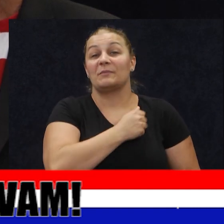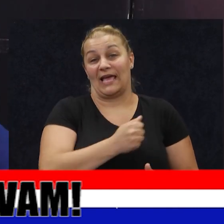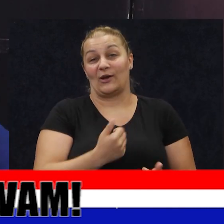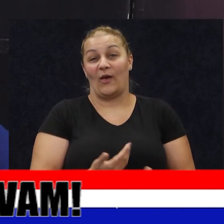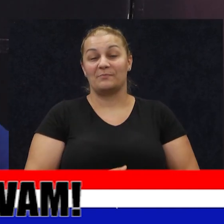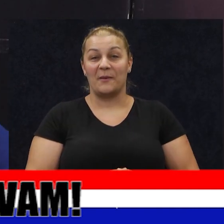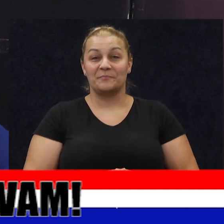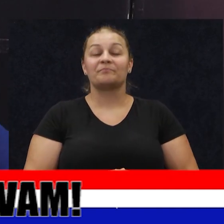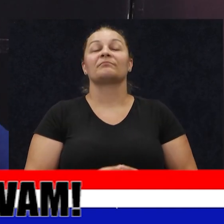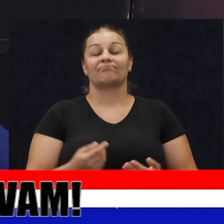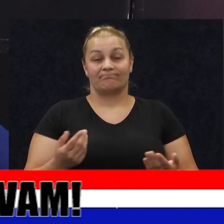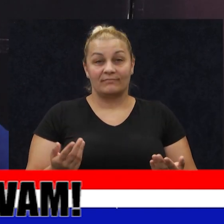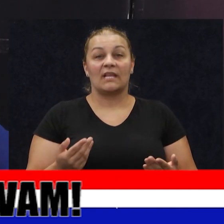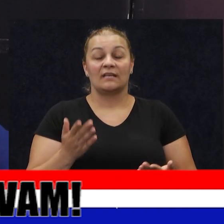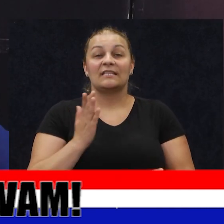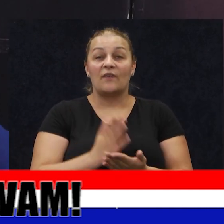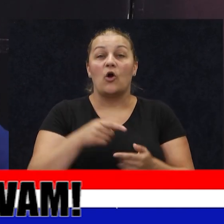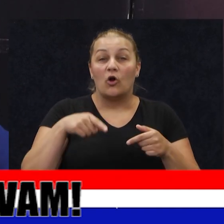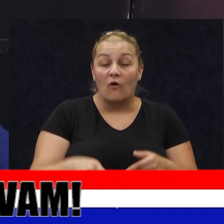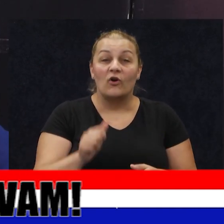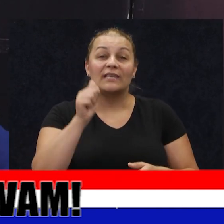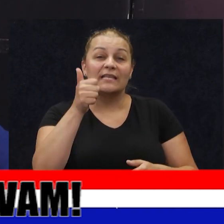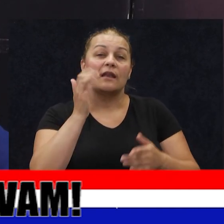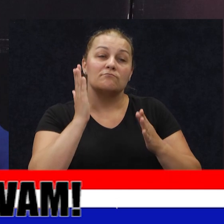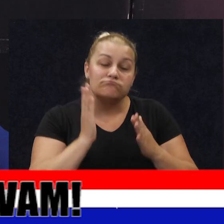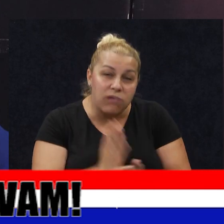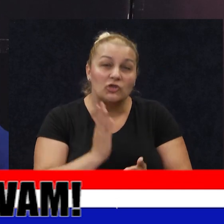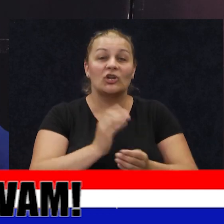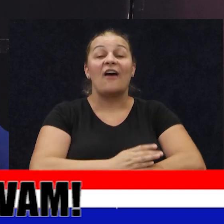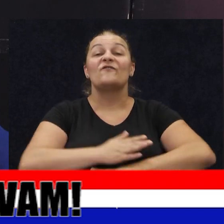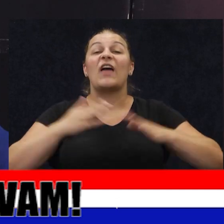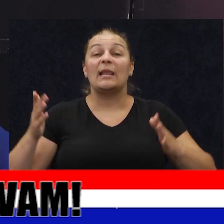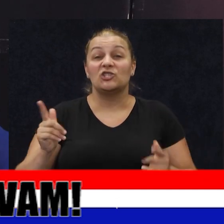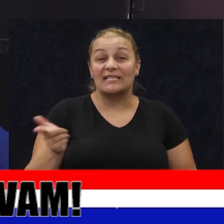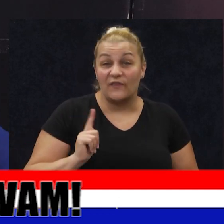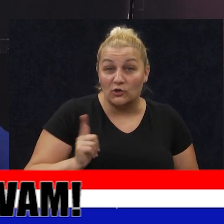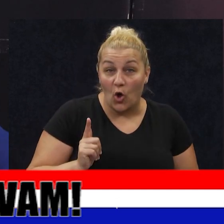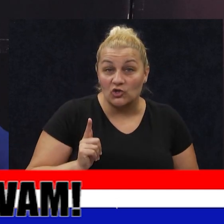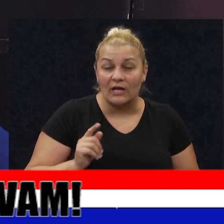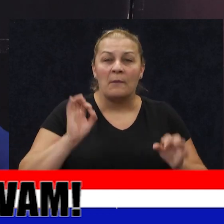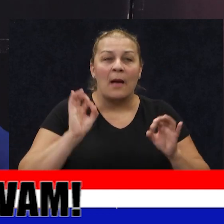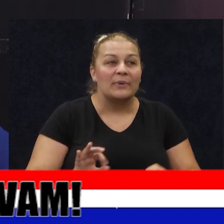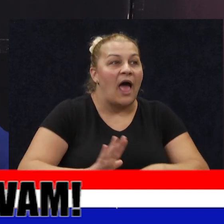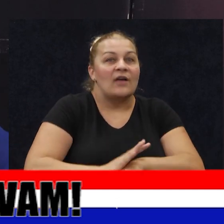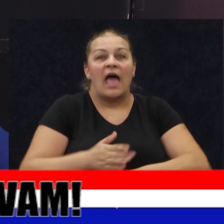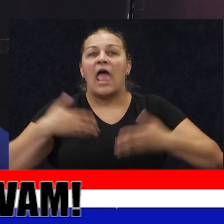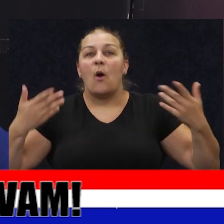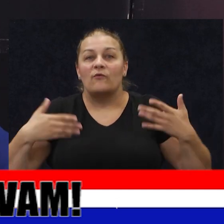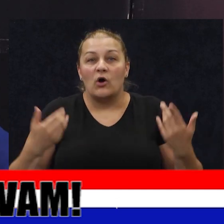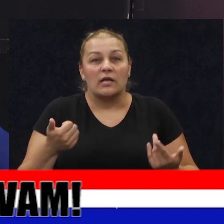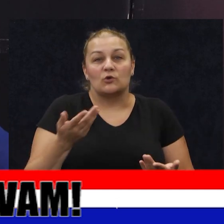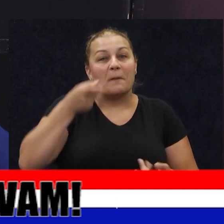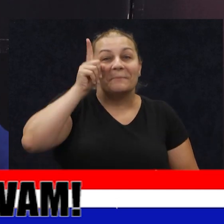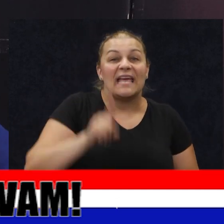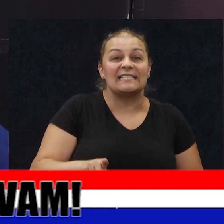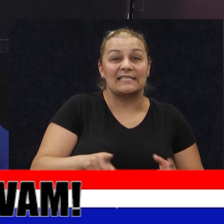Pa svakako da je ovo jedan baš veličanstven doček, da je bila prava euforija jednom i sezana koja je